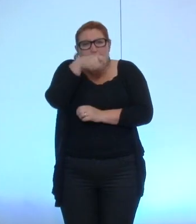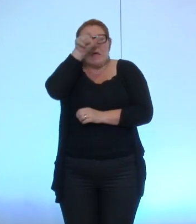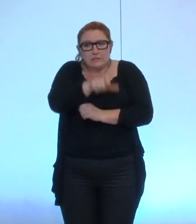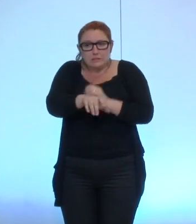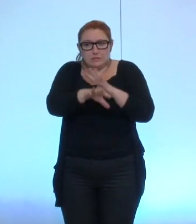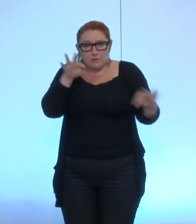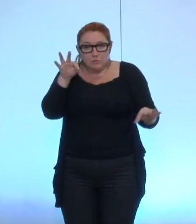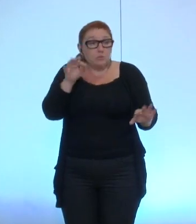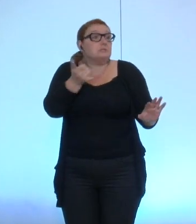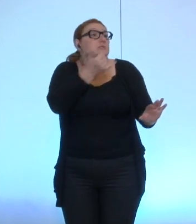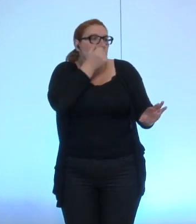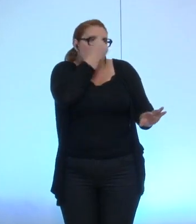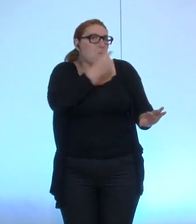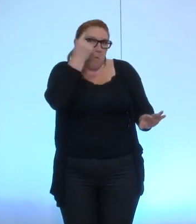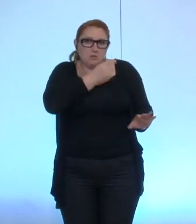trompe